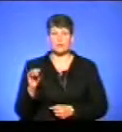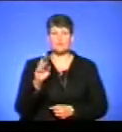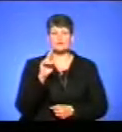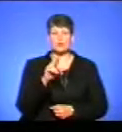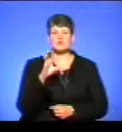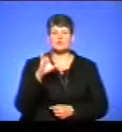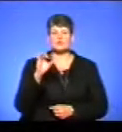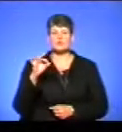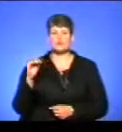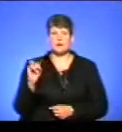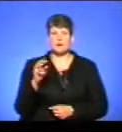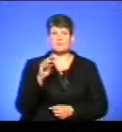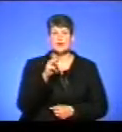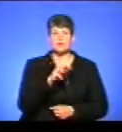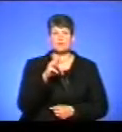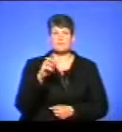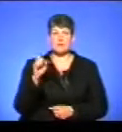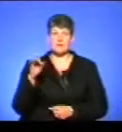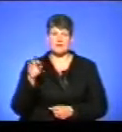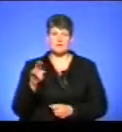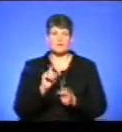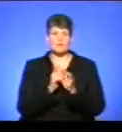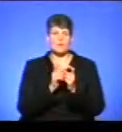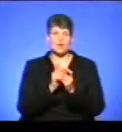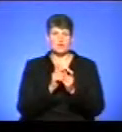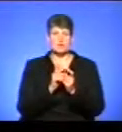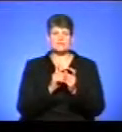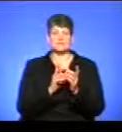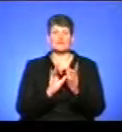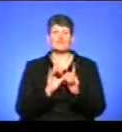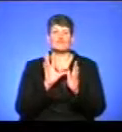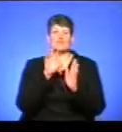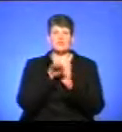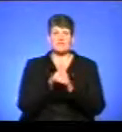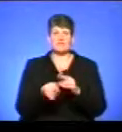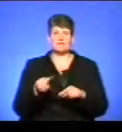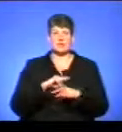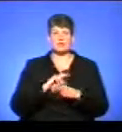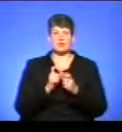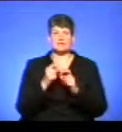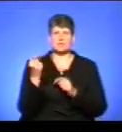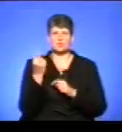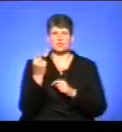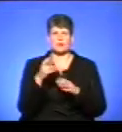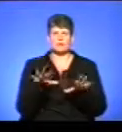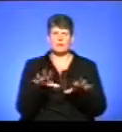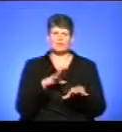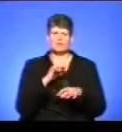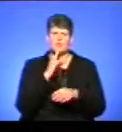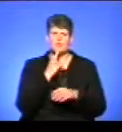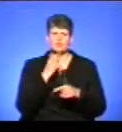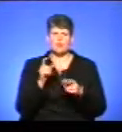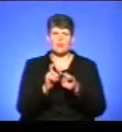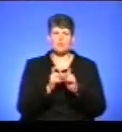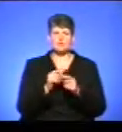Софія і Михальчук Марія. Вони вийшли в фінал і боролися за перше-другое місце, але там було важко боротися,